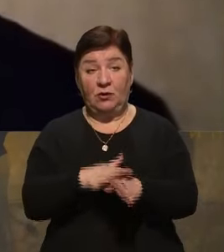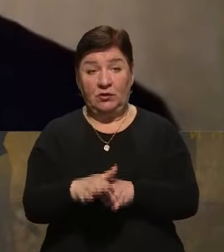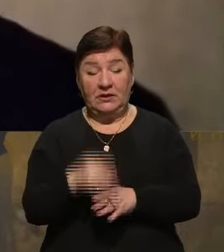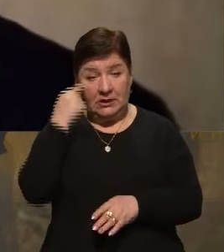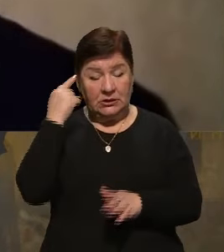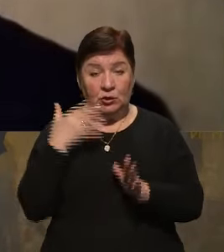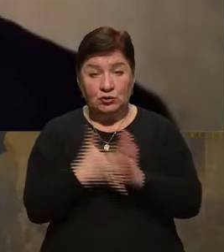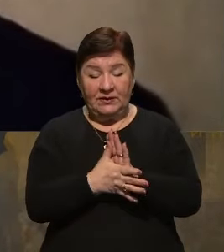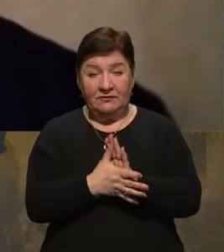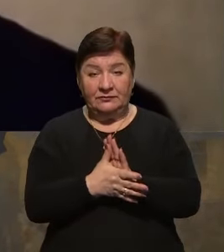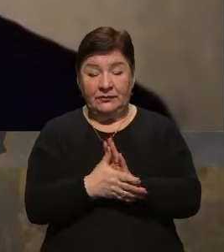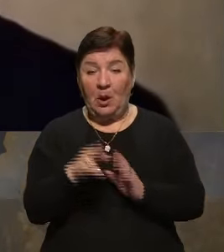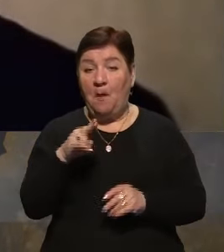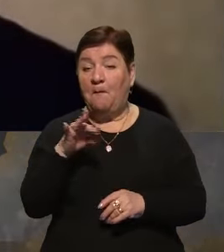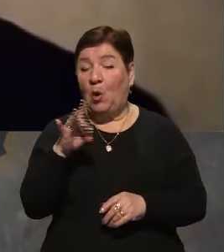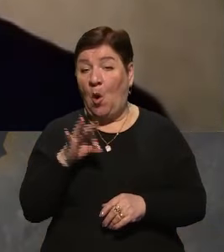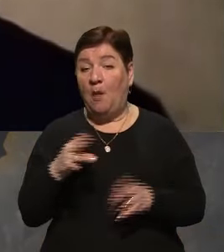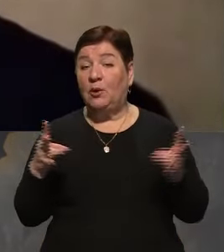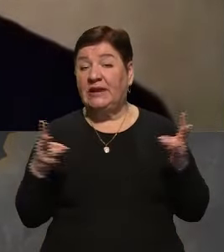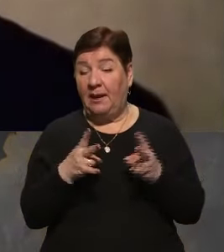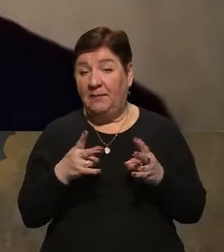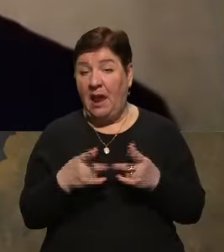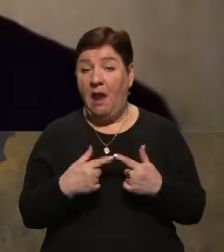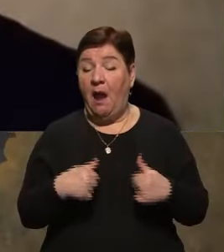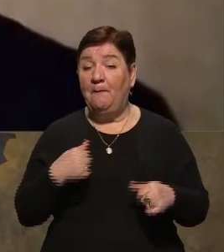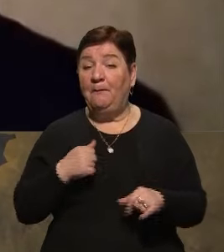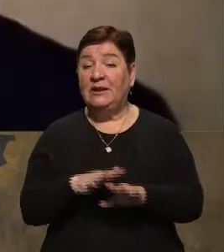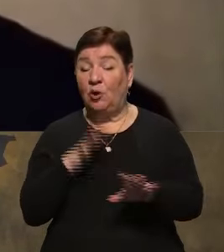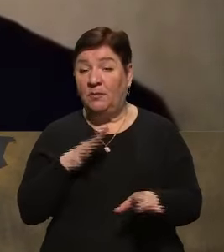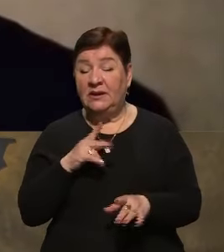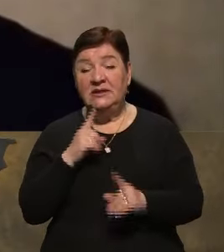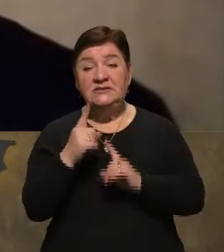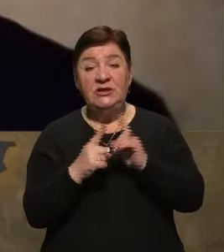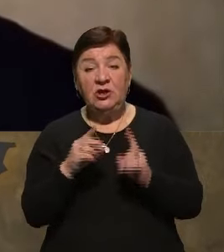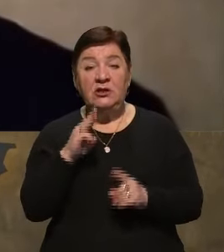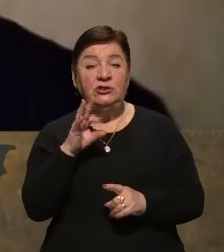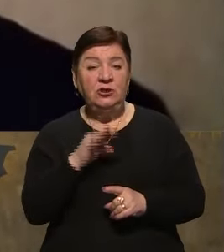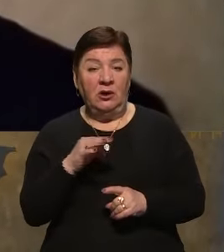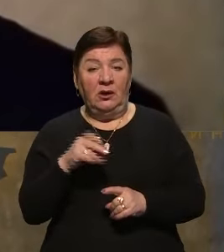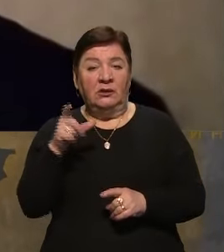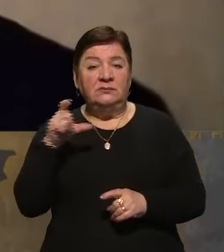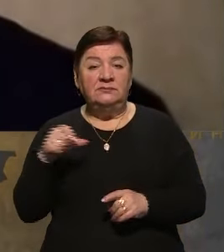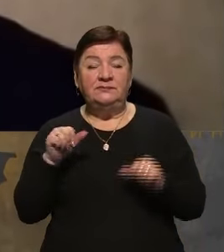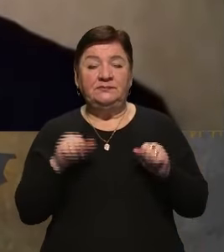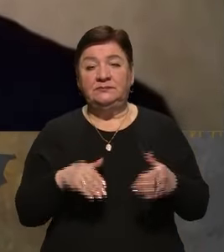І скажи, будь ласка, про потреби підрозділів. Чи зараз якісь потреби змінюються, або що конкретно люди можуть допомогти?